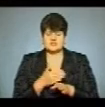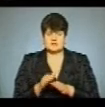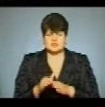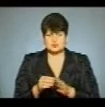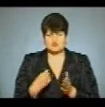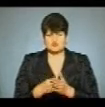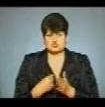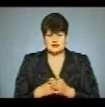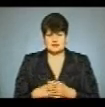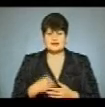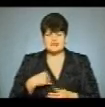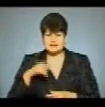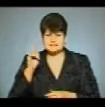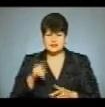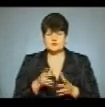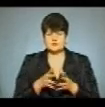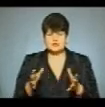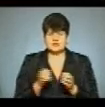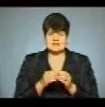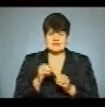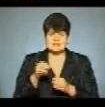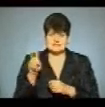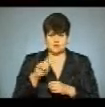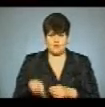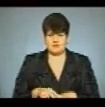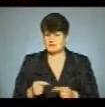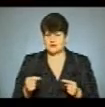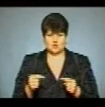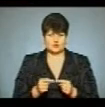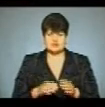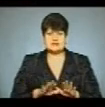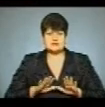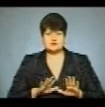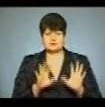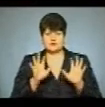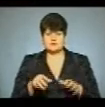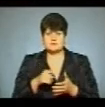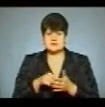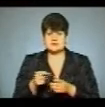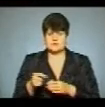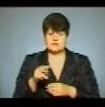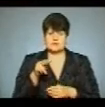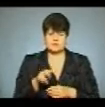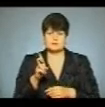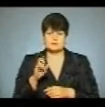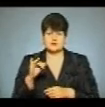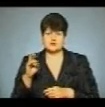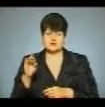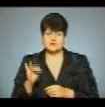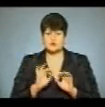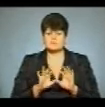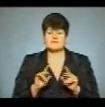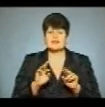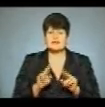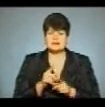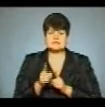бюджету. Я знаю, що понад 10 тисяч доларів тут точно. Заступник голови міста Тернополя Леонід Бецюра розповів, як